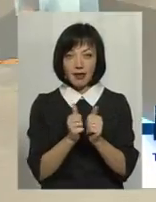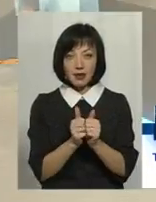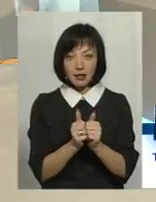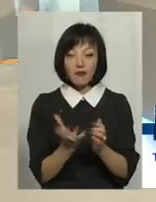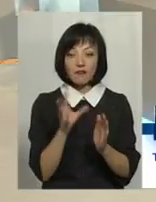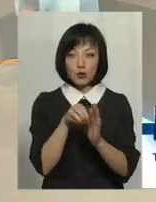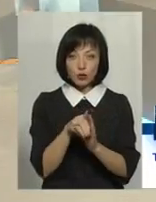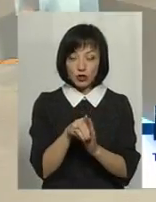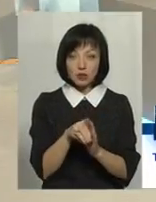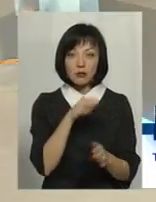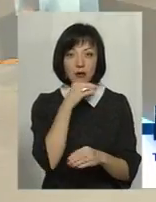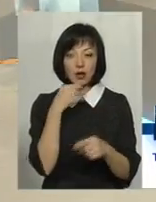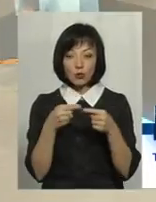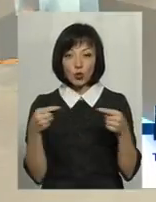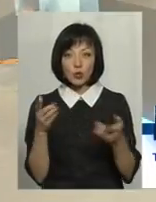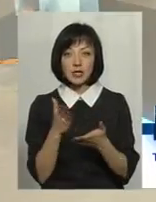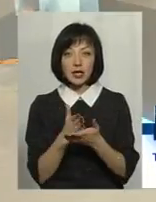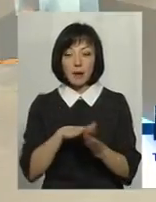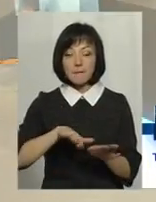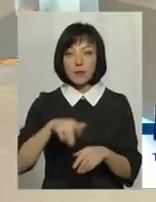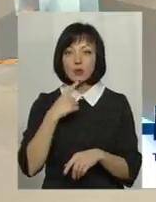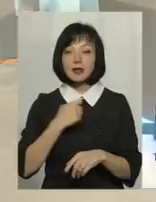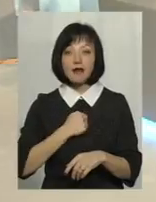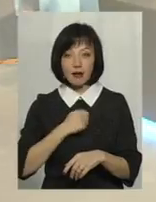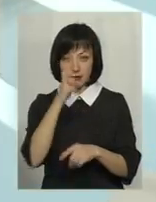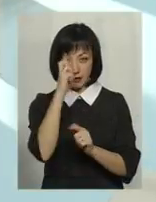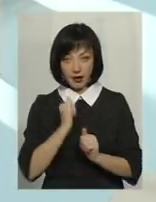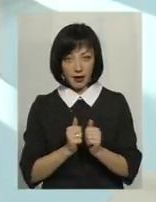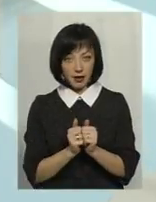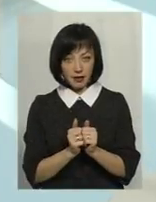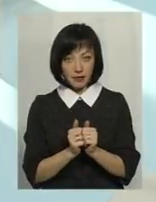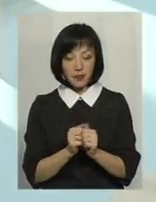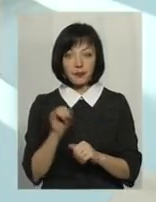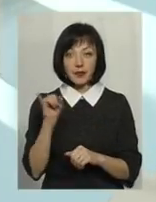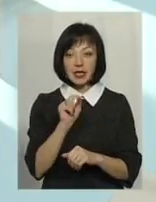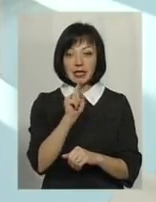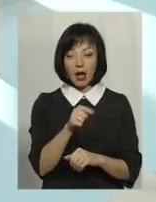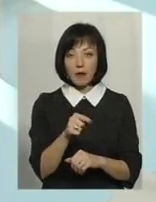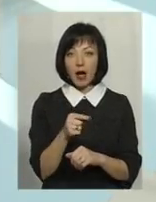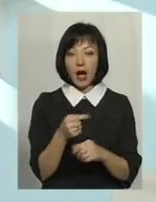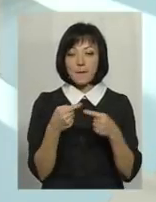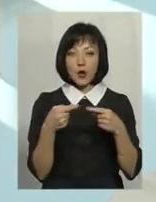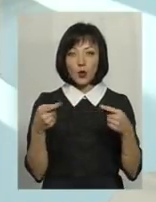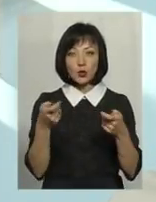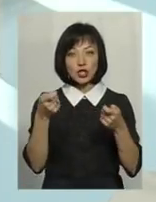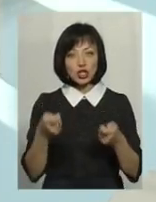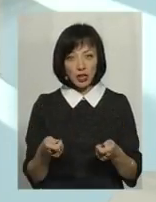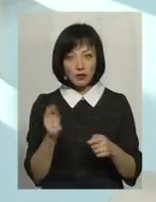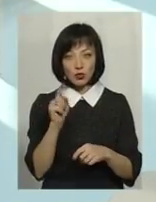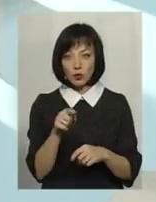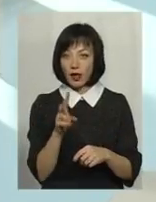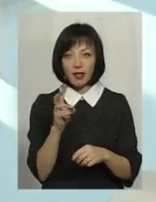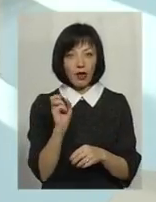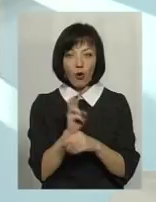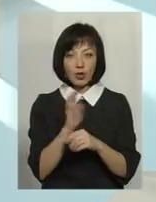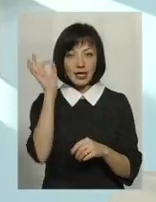в тому числі досить багато продукту є з пострадянських країн. І там продукція трошки дешевша, і туди не